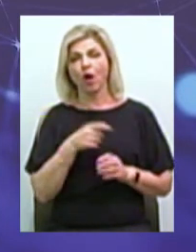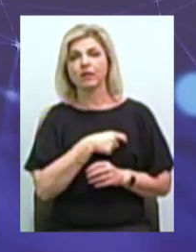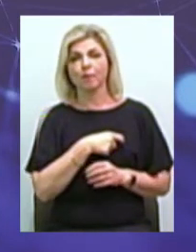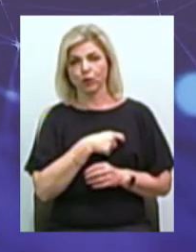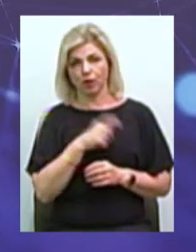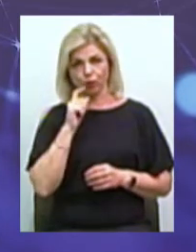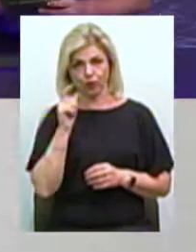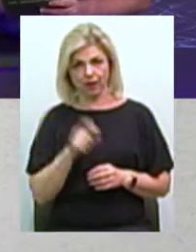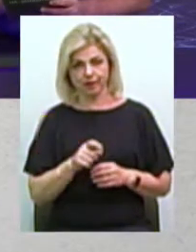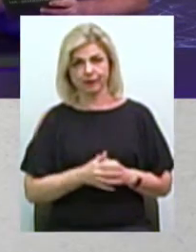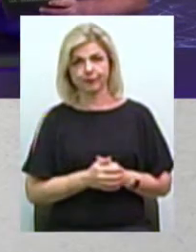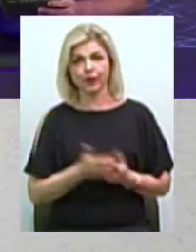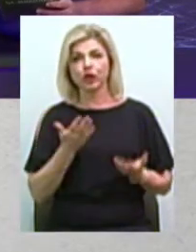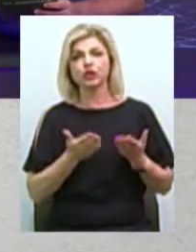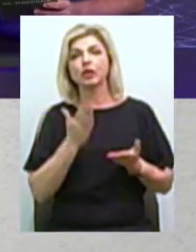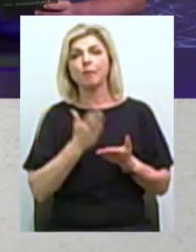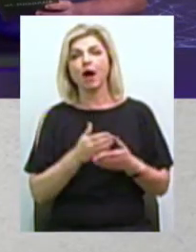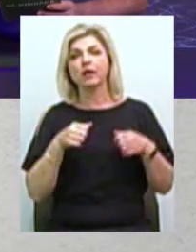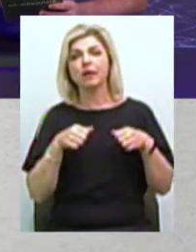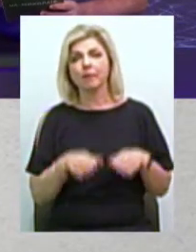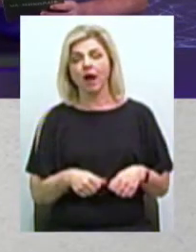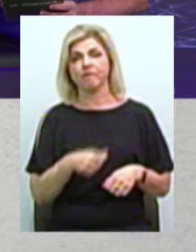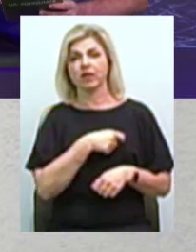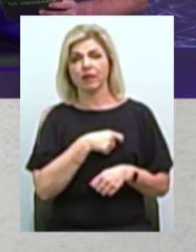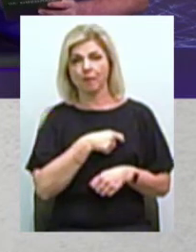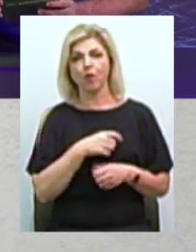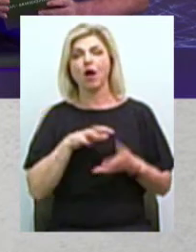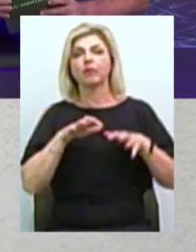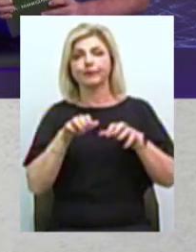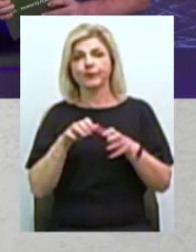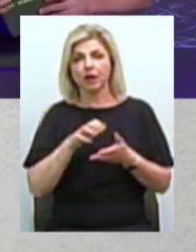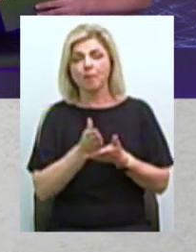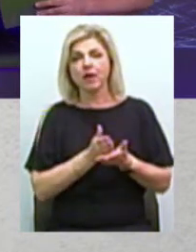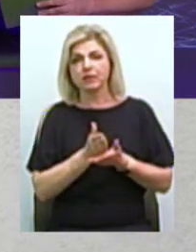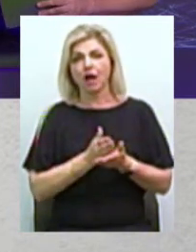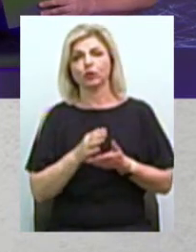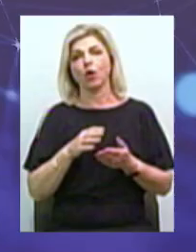Чи має право народний депутат обіймати посаду міського, сільського, селищного голови?